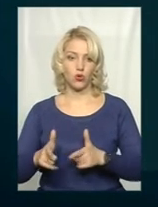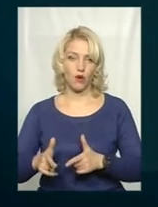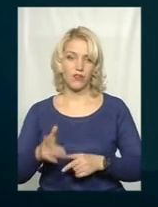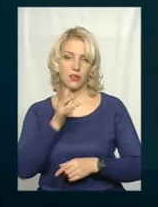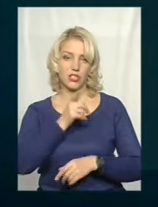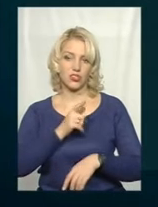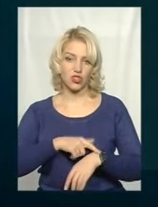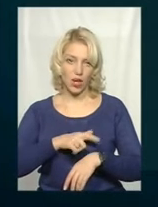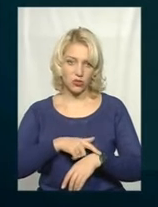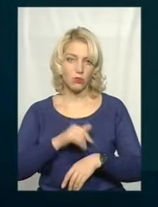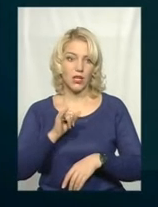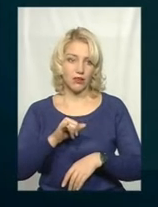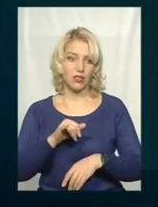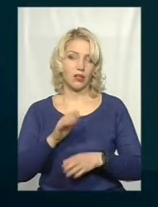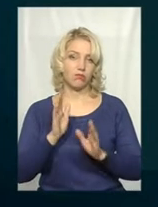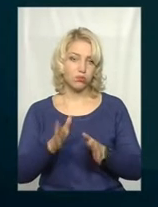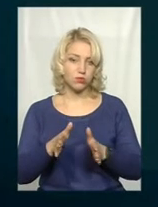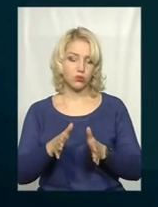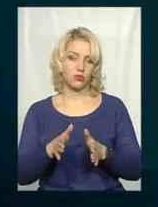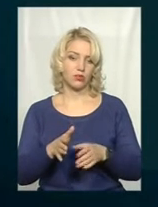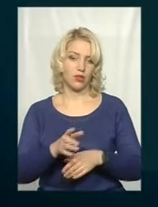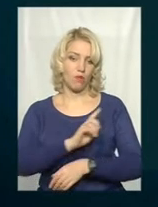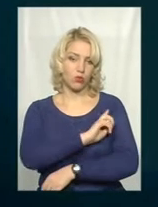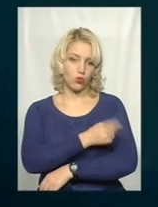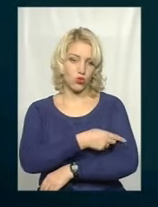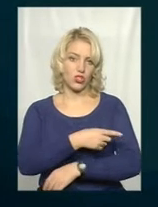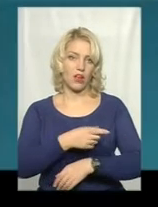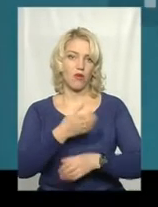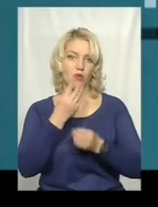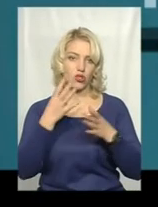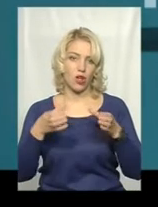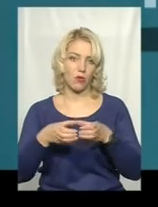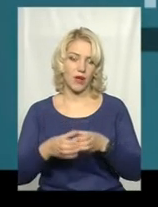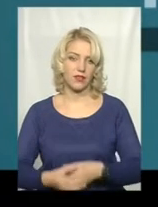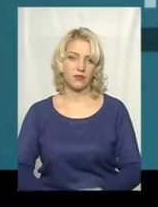часом і буде дійсно створене потужне. Так, хороша громада.